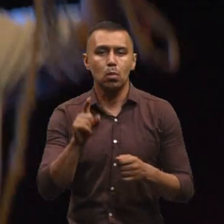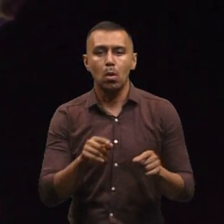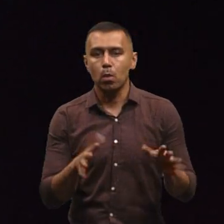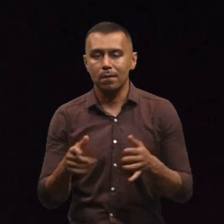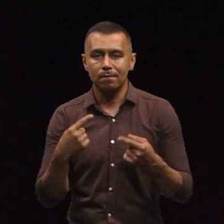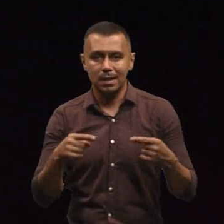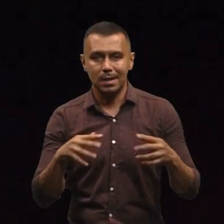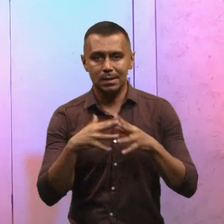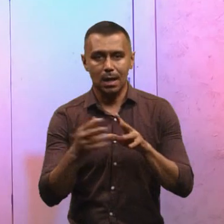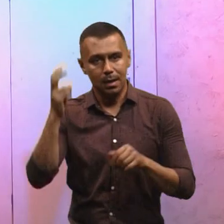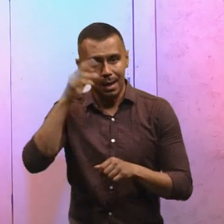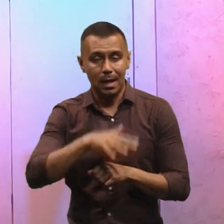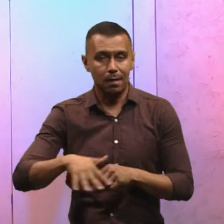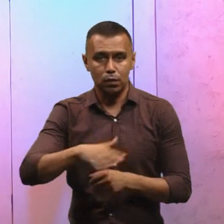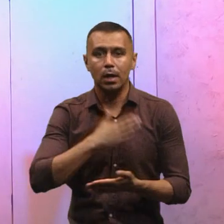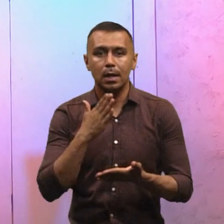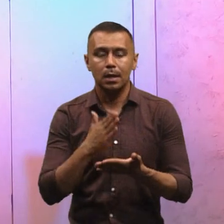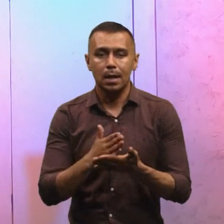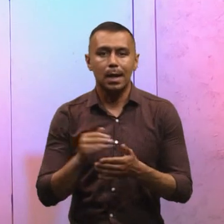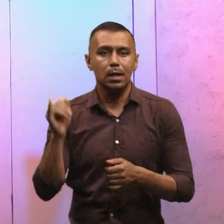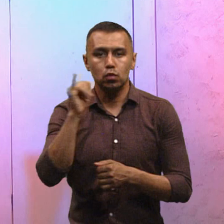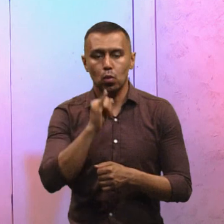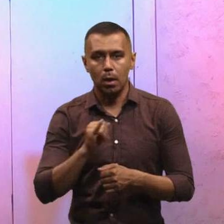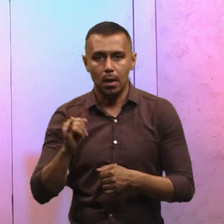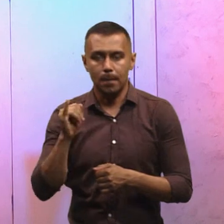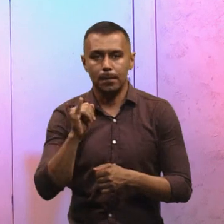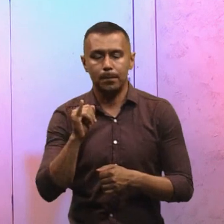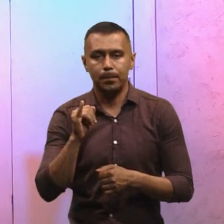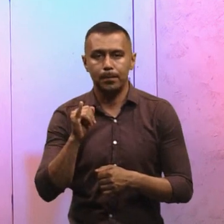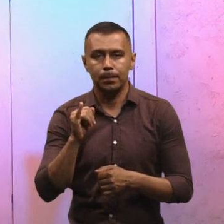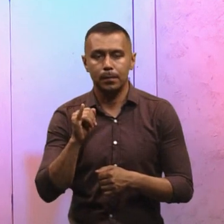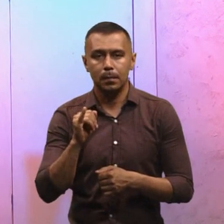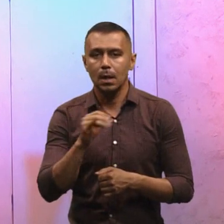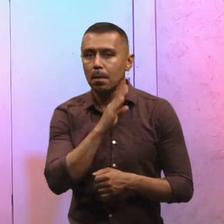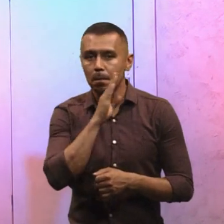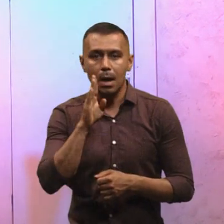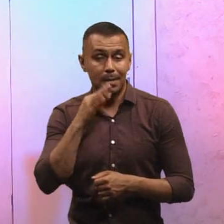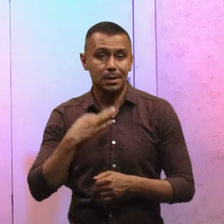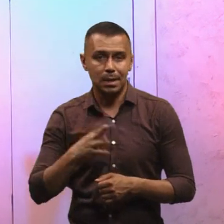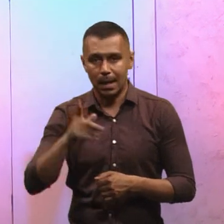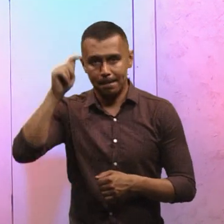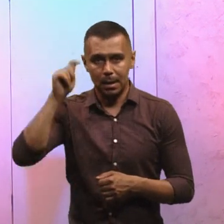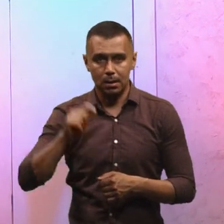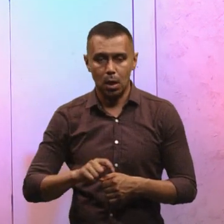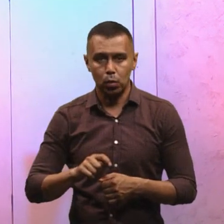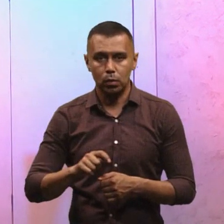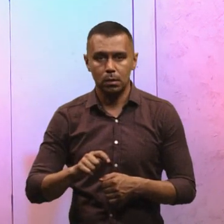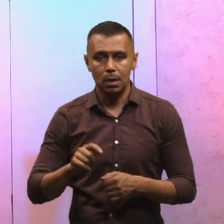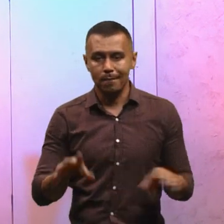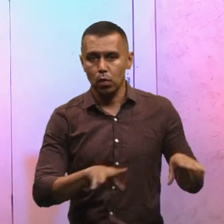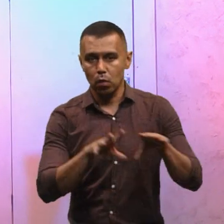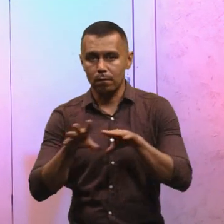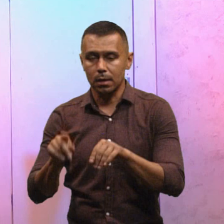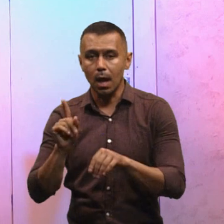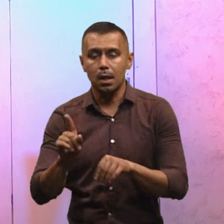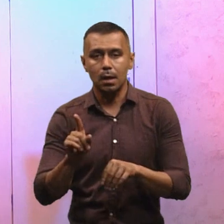різних селах на Київщині. Є історія мами і сина, який приїжджає її евакуювати,